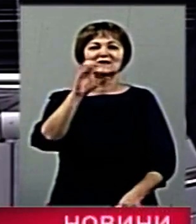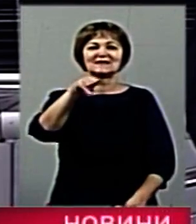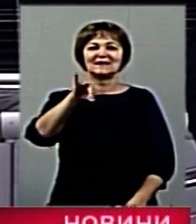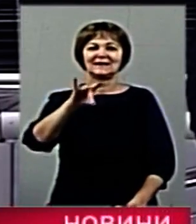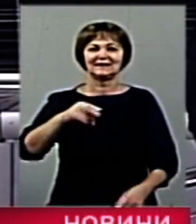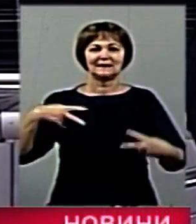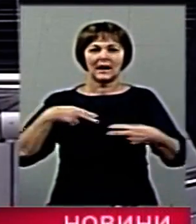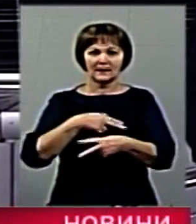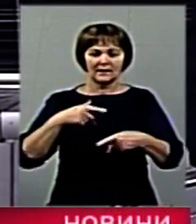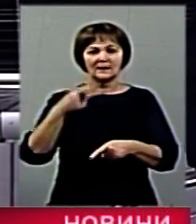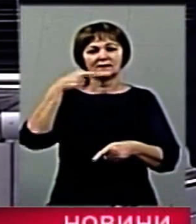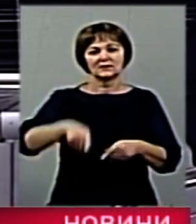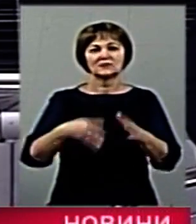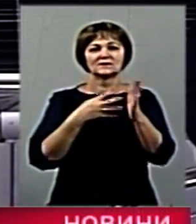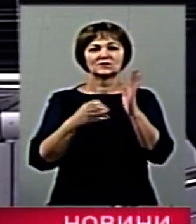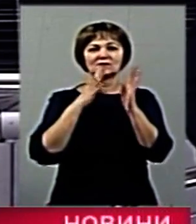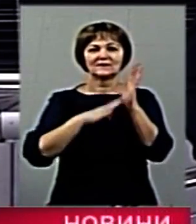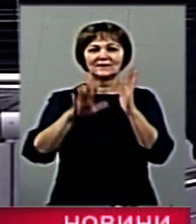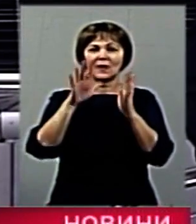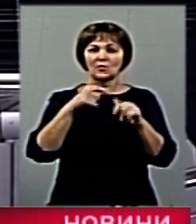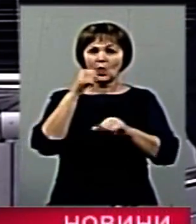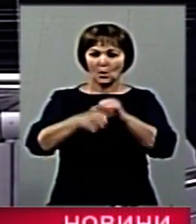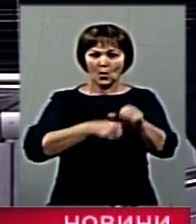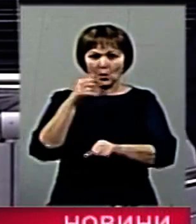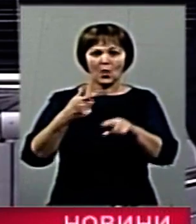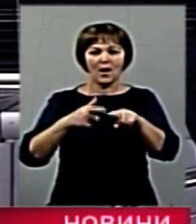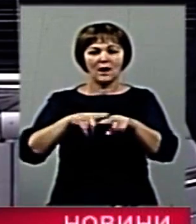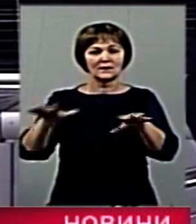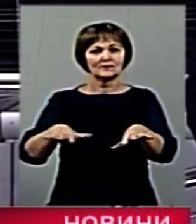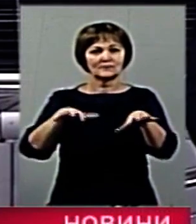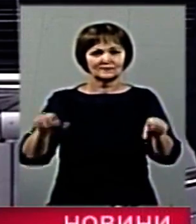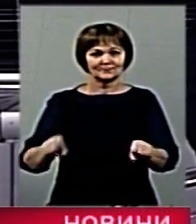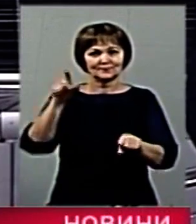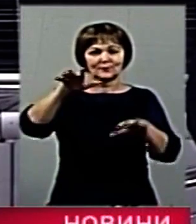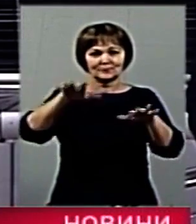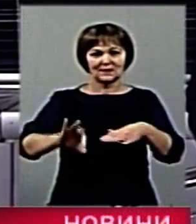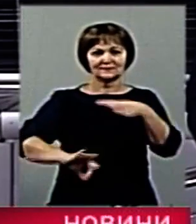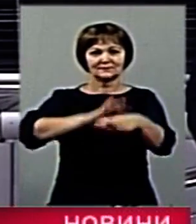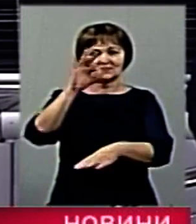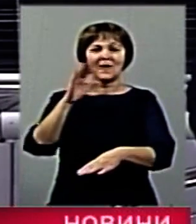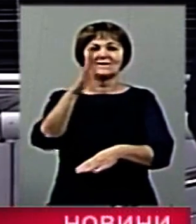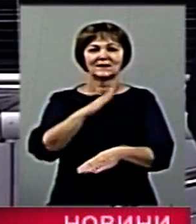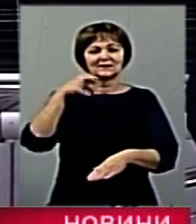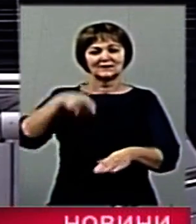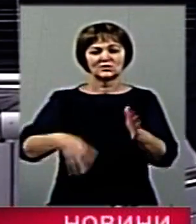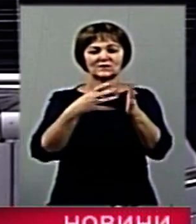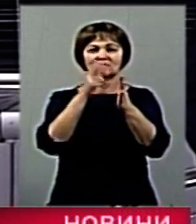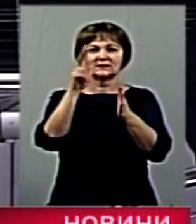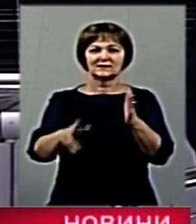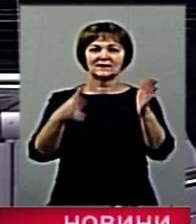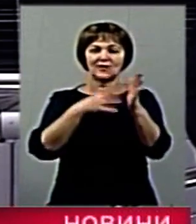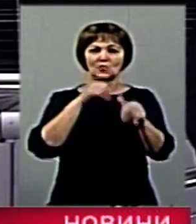1939 року. Походили з окупованого угорськими військами Закарпаття. У вересні 1939 року галичани,